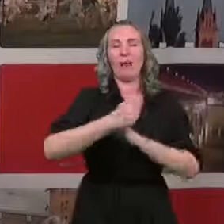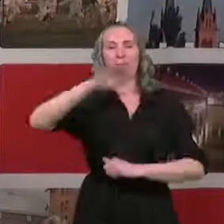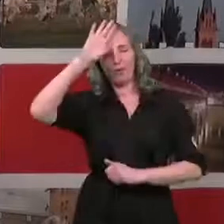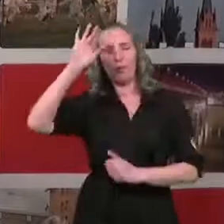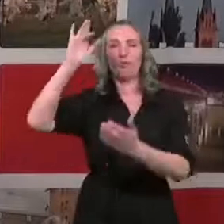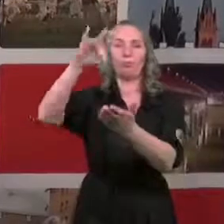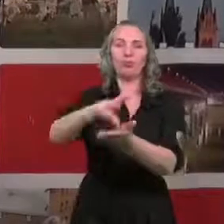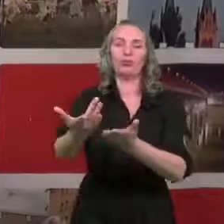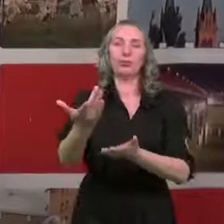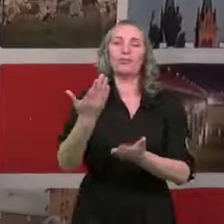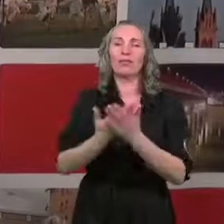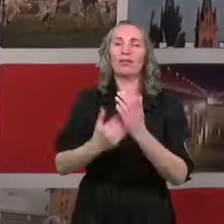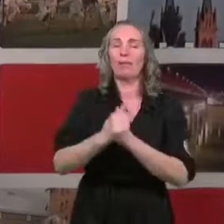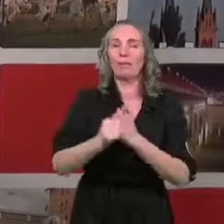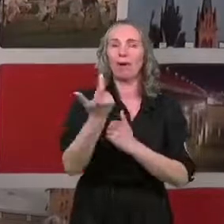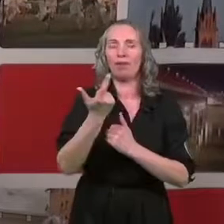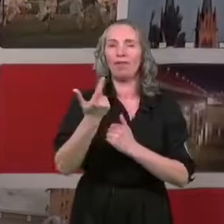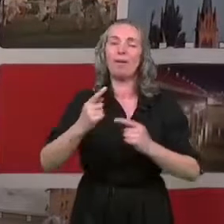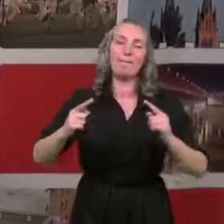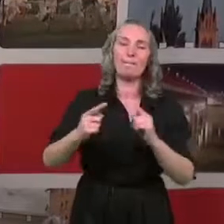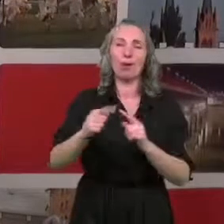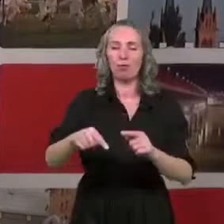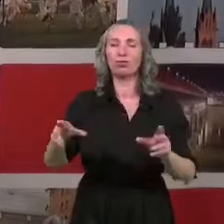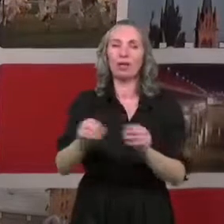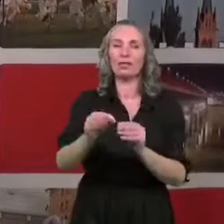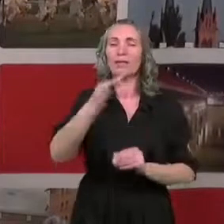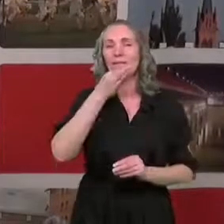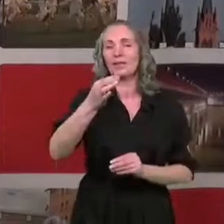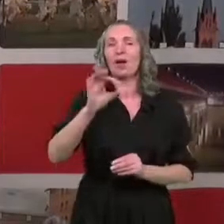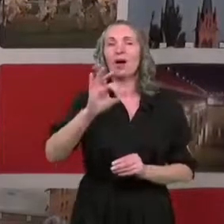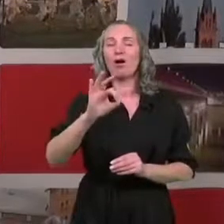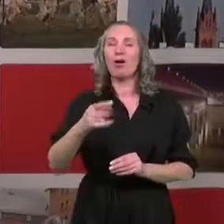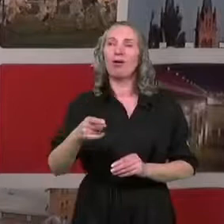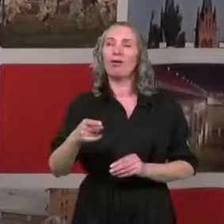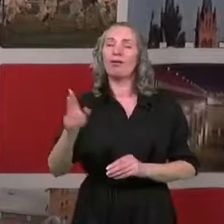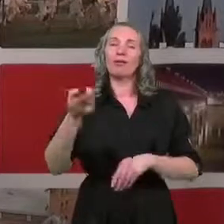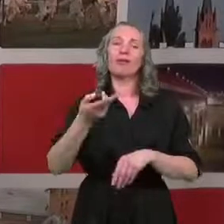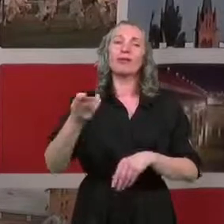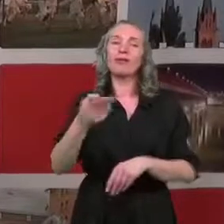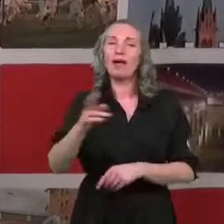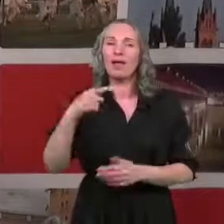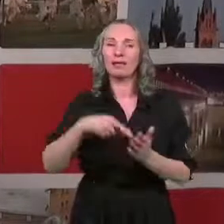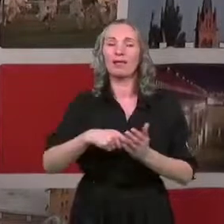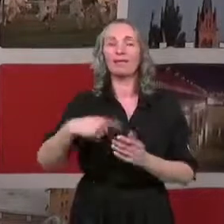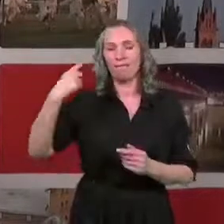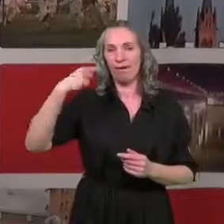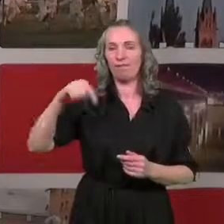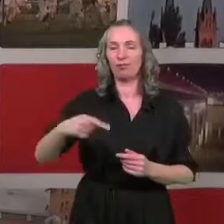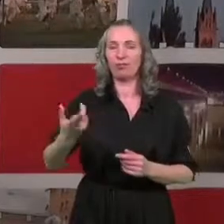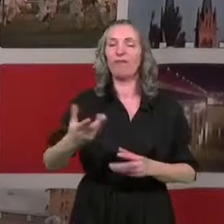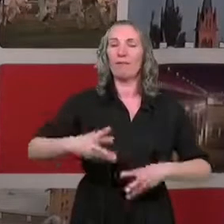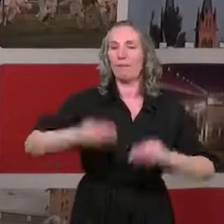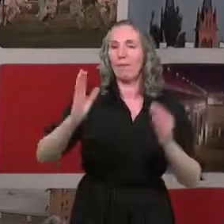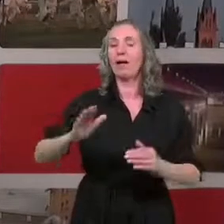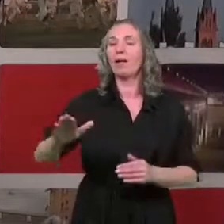to wynika? I połączmy to pytanie również z pytaniem o to, kiedy we Włocławku ruszy